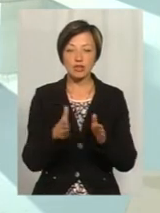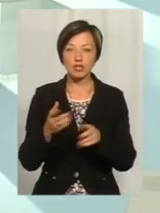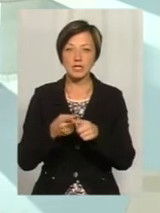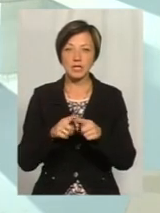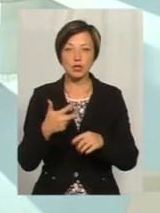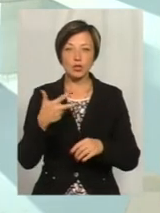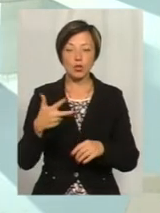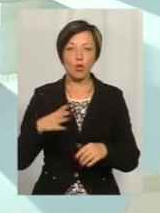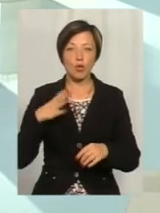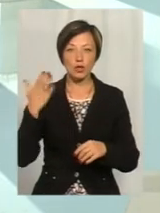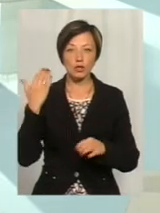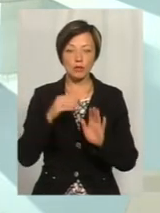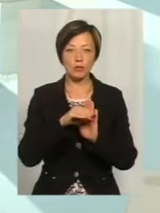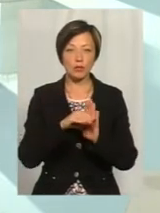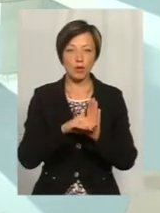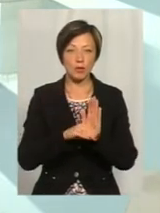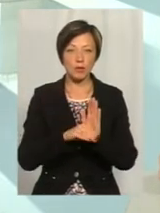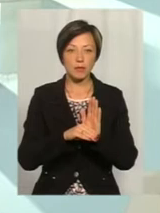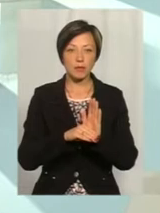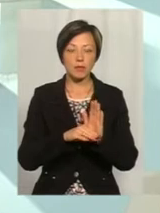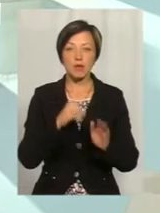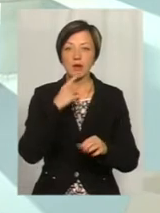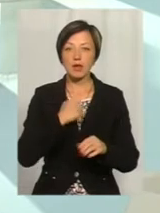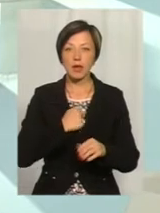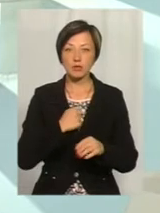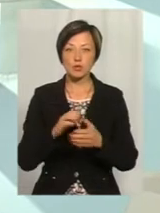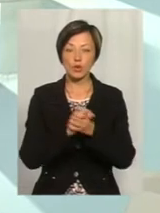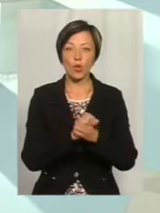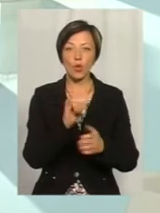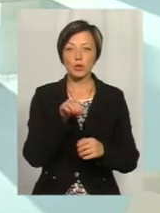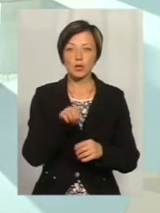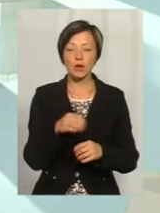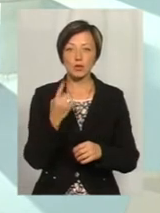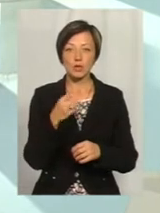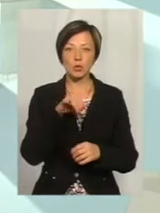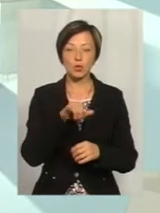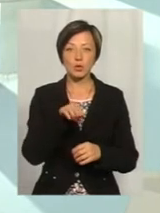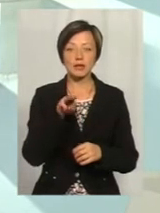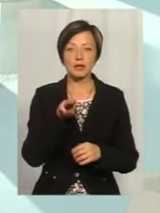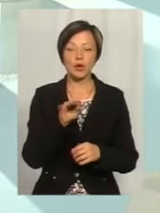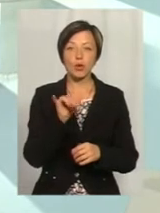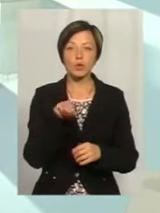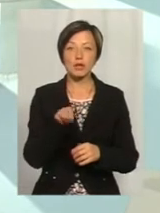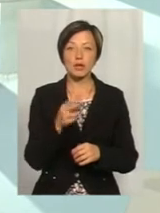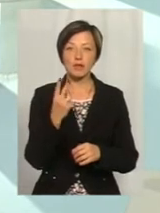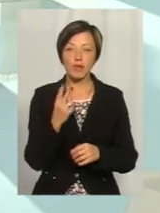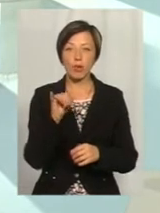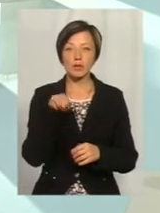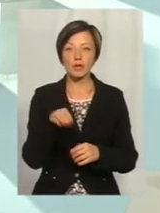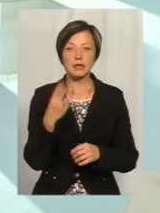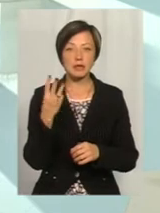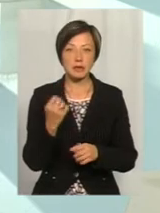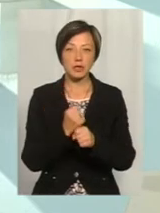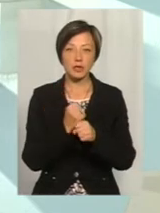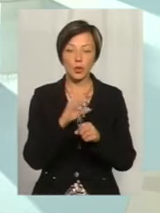трьох колишніх програм, які були при Радянському Союзі, це ОТ-1, ОТ-2 і ОТ-3. Зараз на них працюють